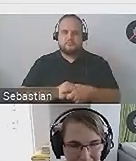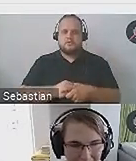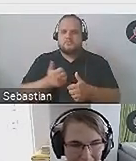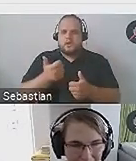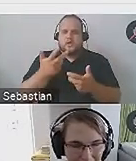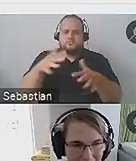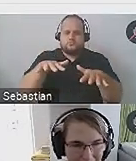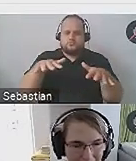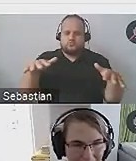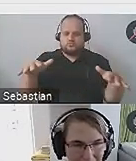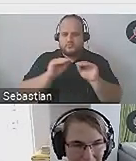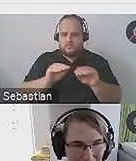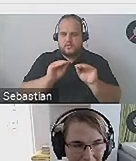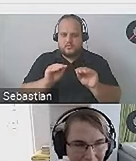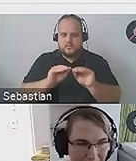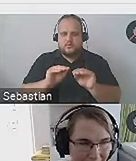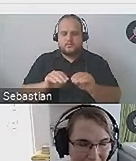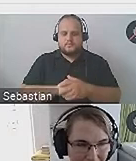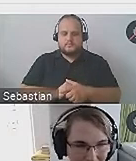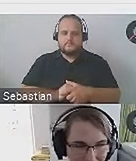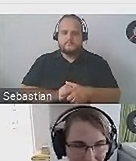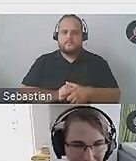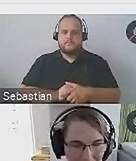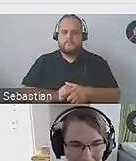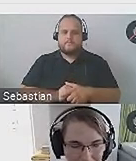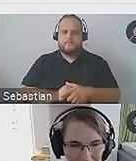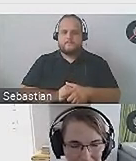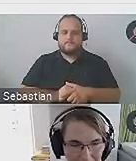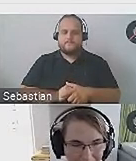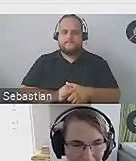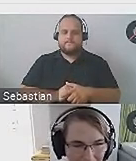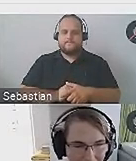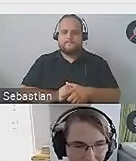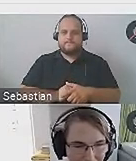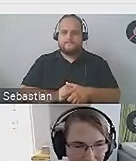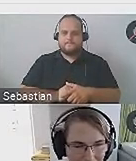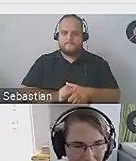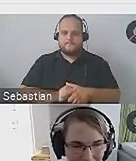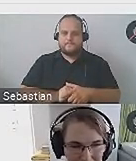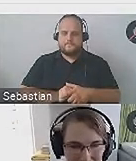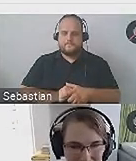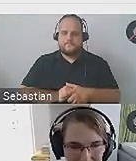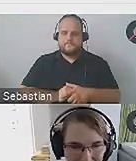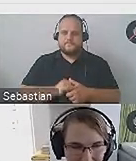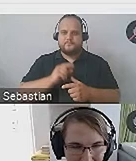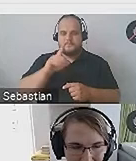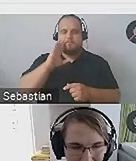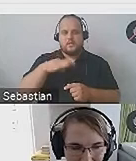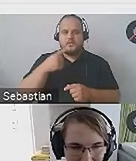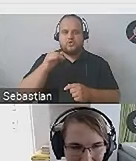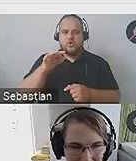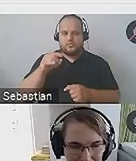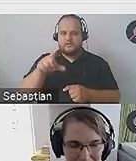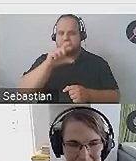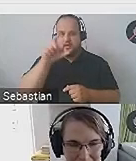i trenerów i mentorek i mentorów brało udział w projekcie. No i właśnie Dorota przez cały ten